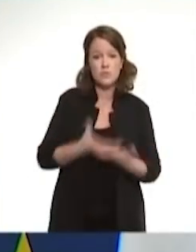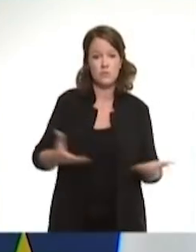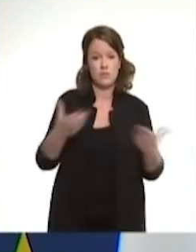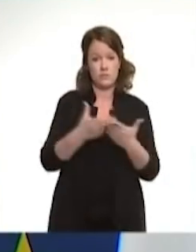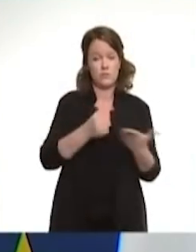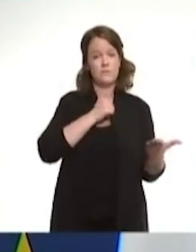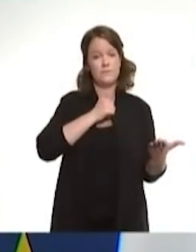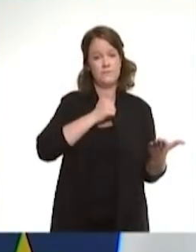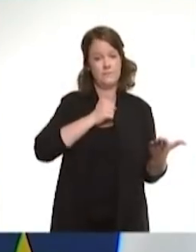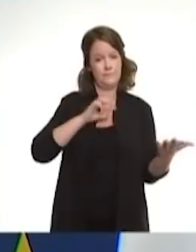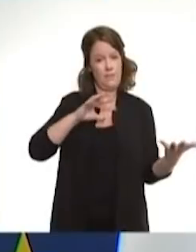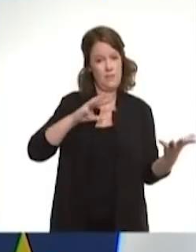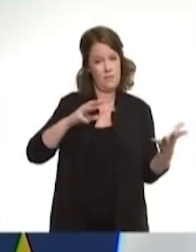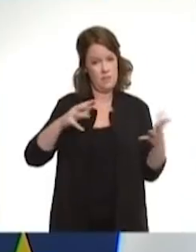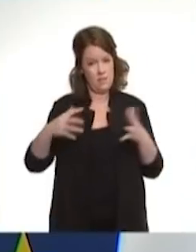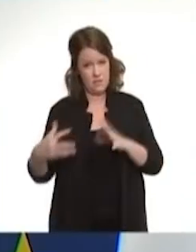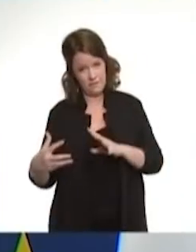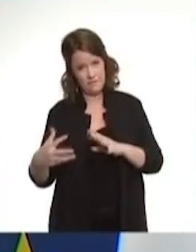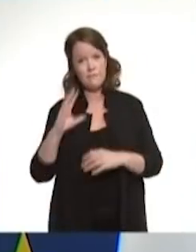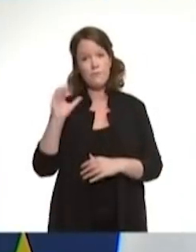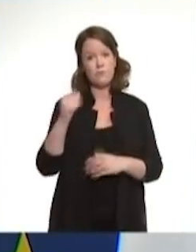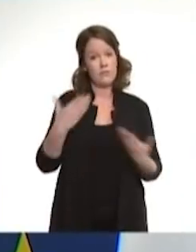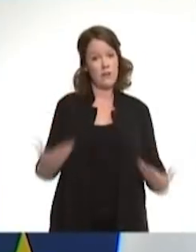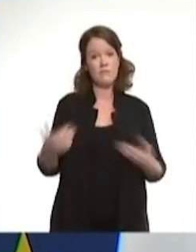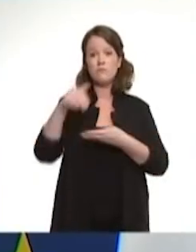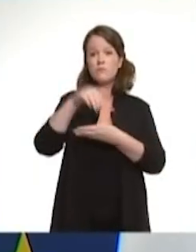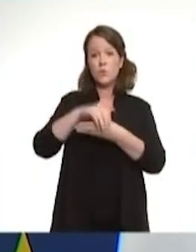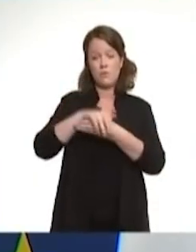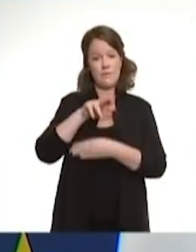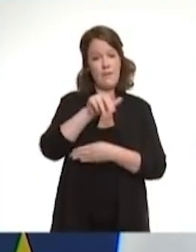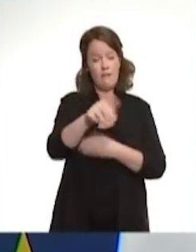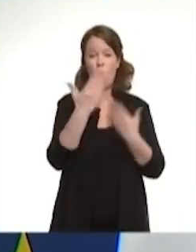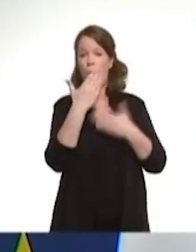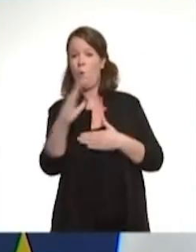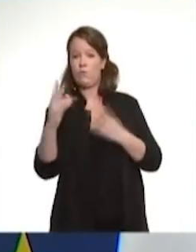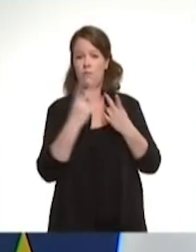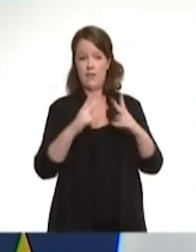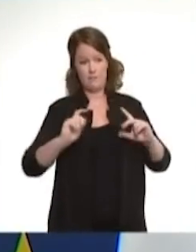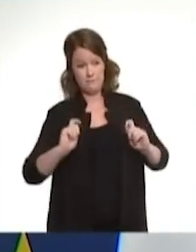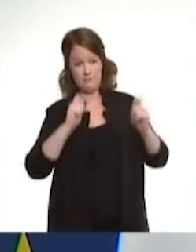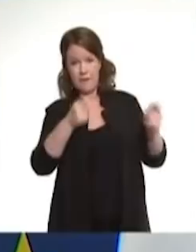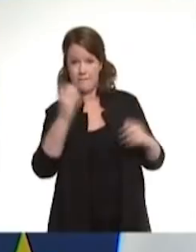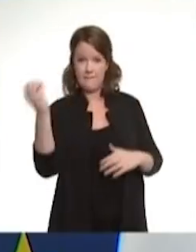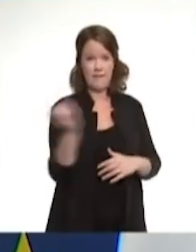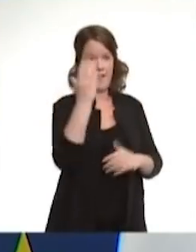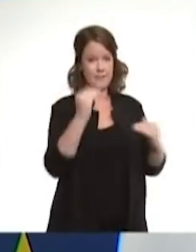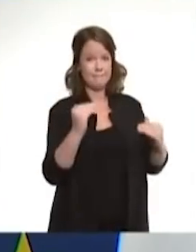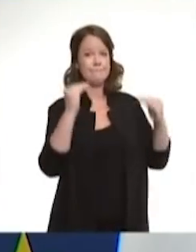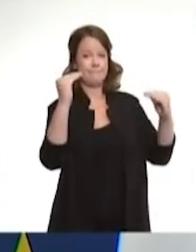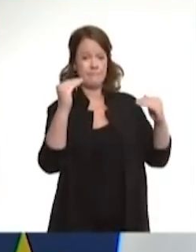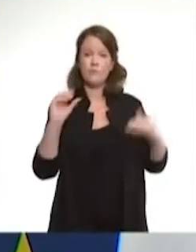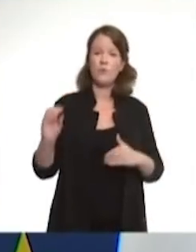à basculer un certain nombre de métropoles dans des zones d'alerte supérieures. Tout d'abord, s'agissant de Dijon,